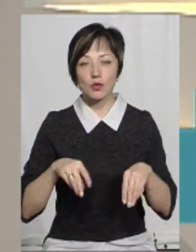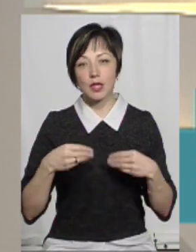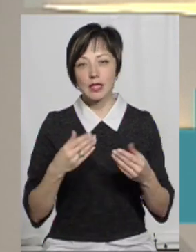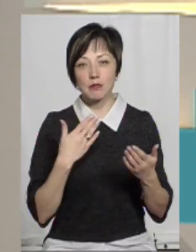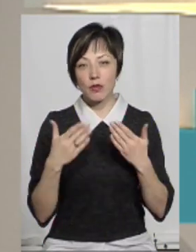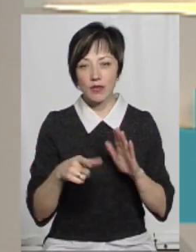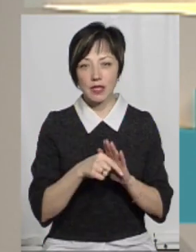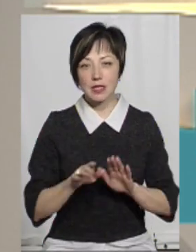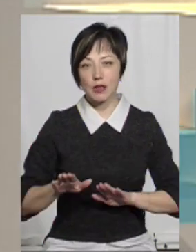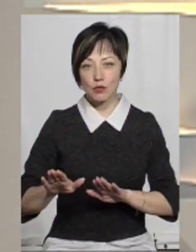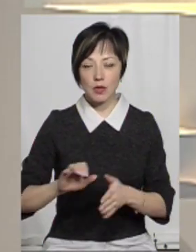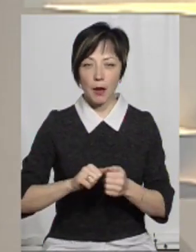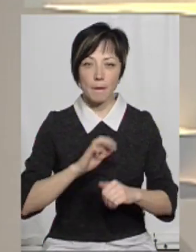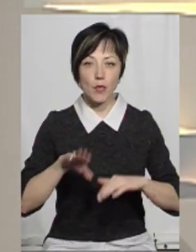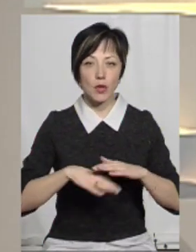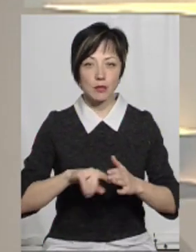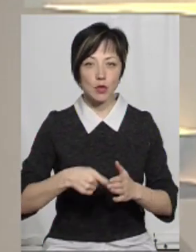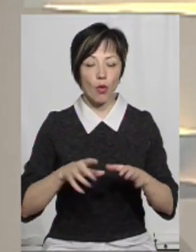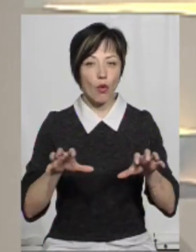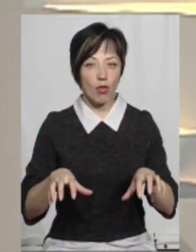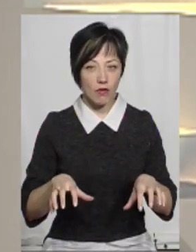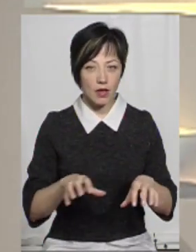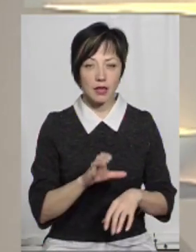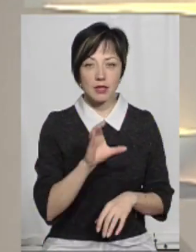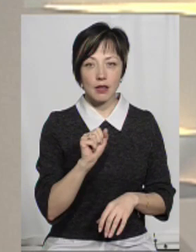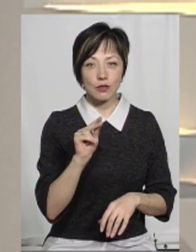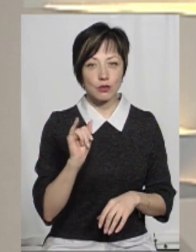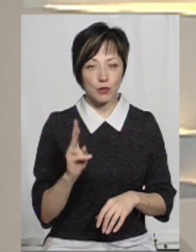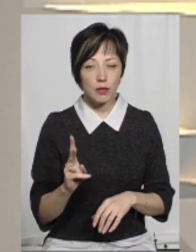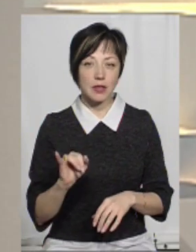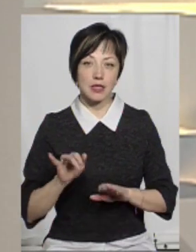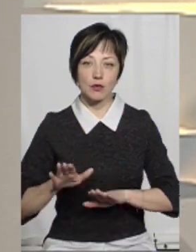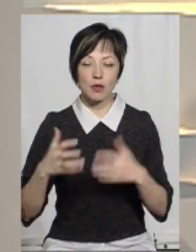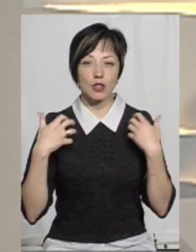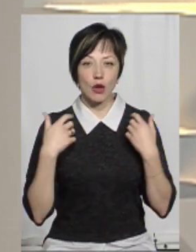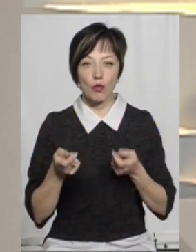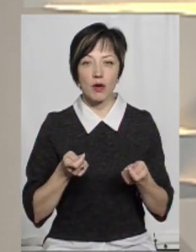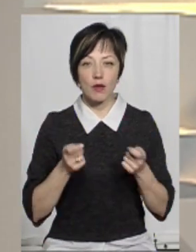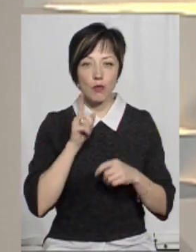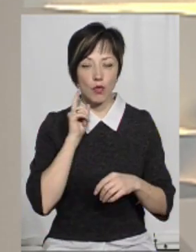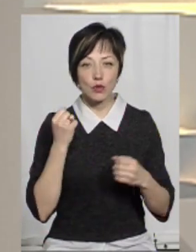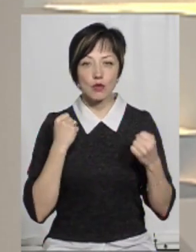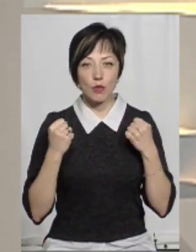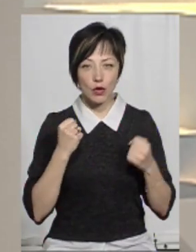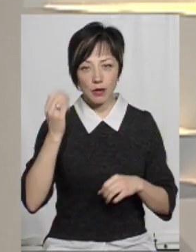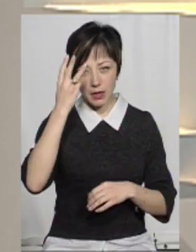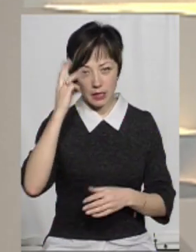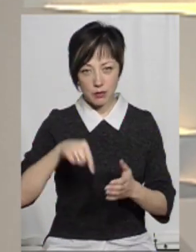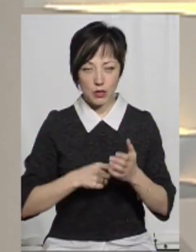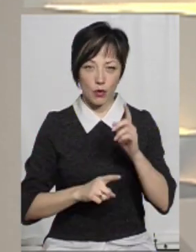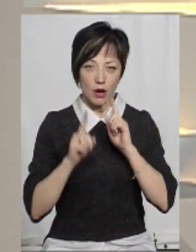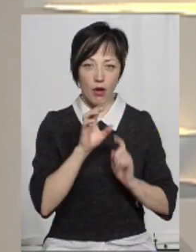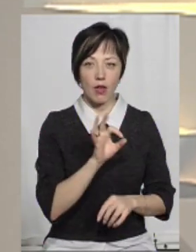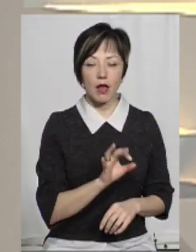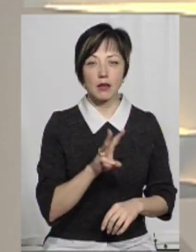дає. Спілкувалися із заступником Кам'янець-Подільського міського голови Вадимом Савчуком та заступницею начальника управління молоді та спорту Хмельницької